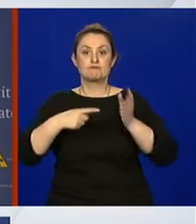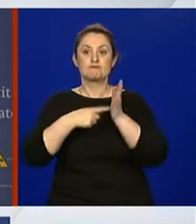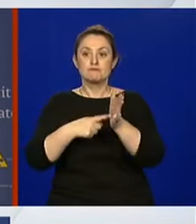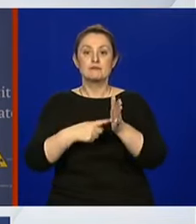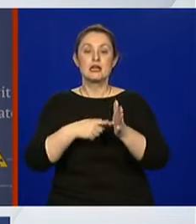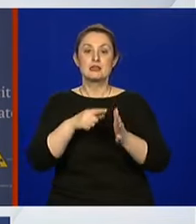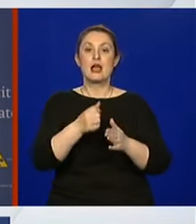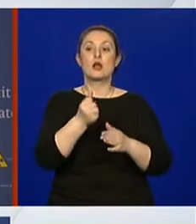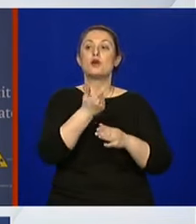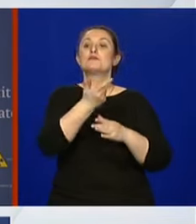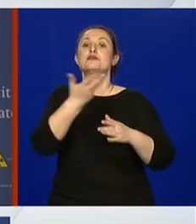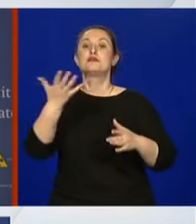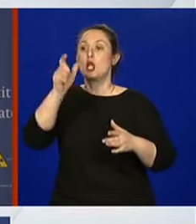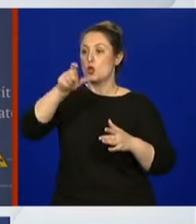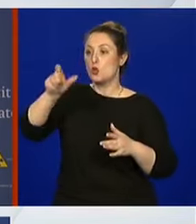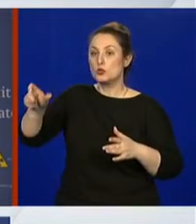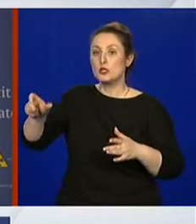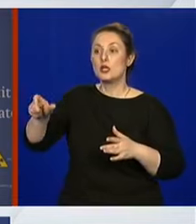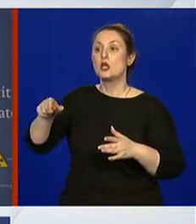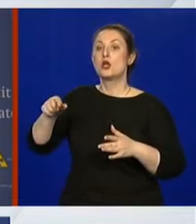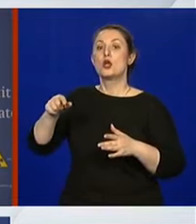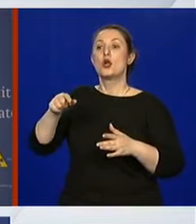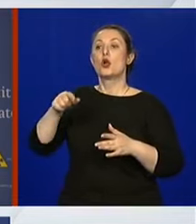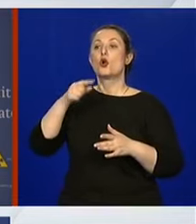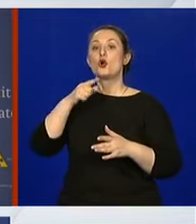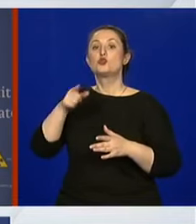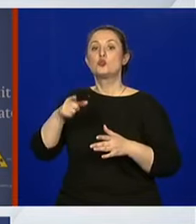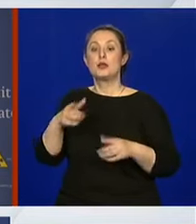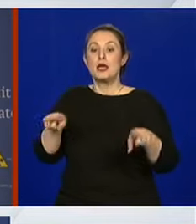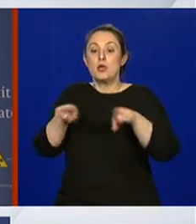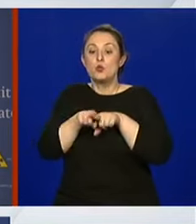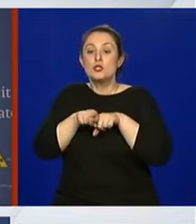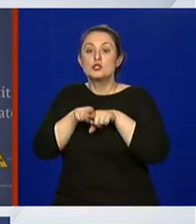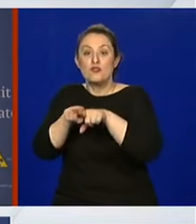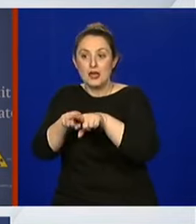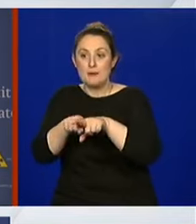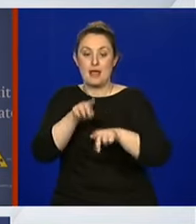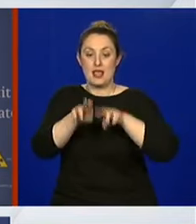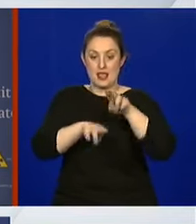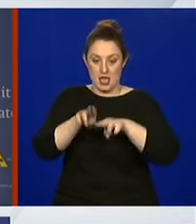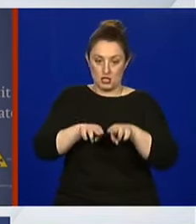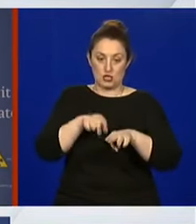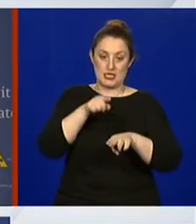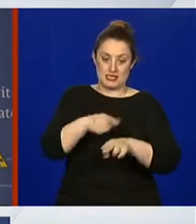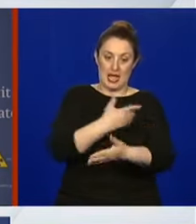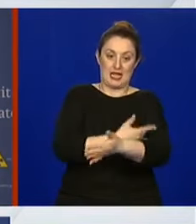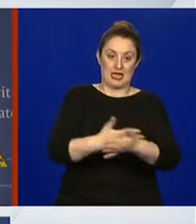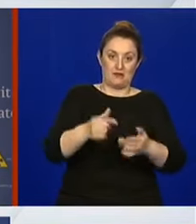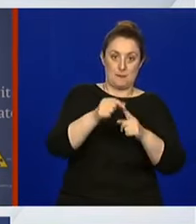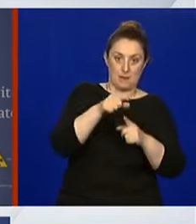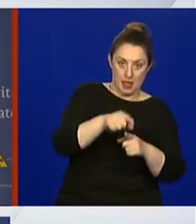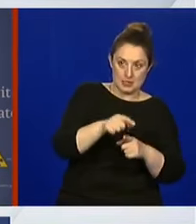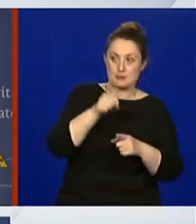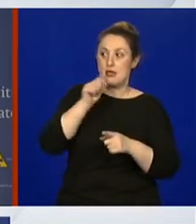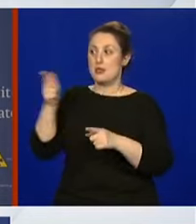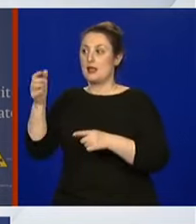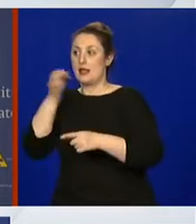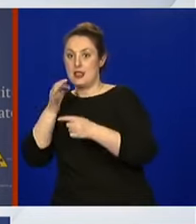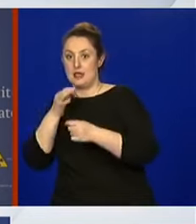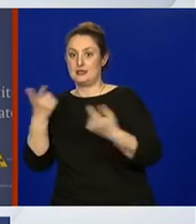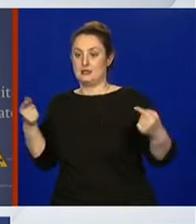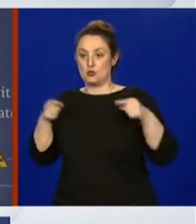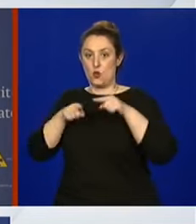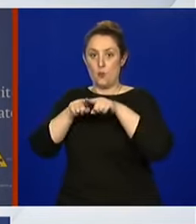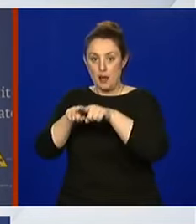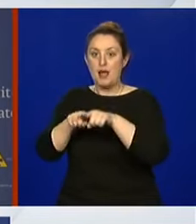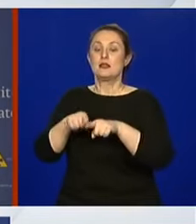koji su paralelno bili liječeni sa plazmom i sa nekim drugim lijekom da bi se potvrdila učinkovitost